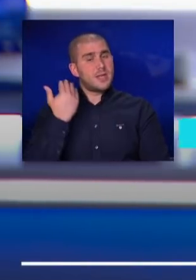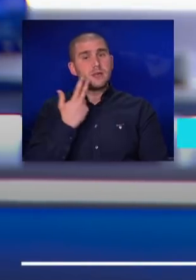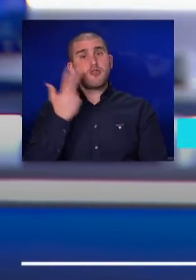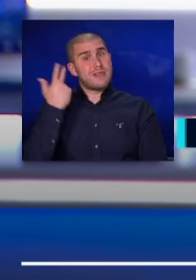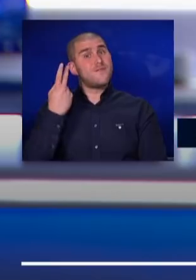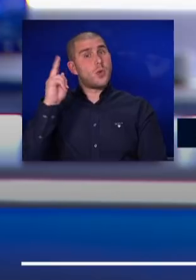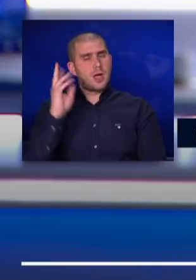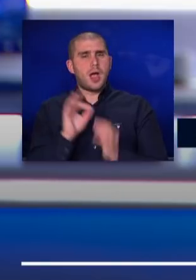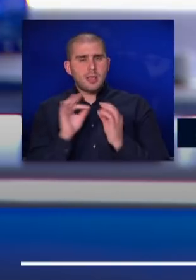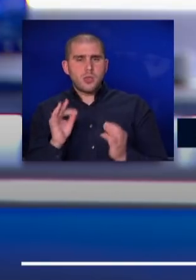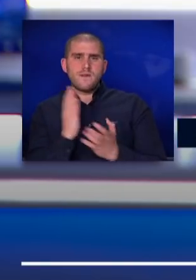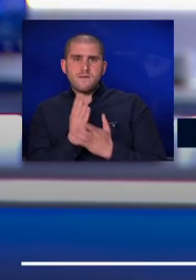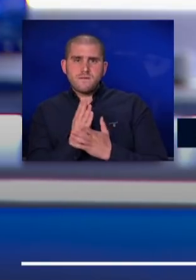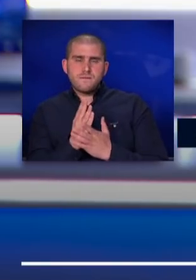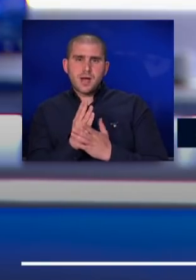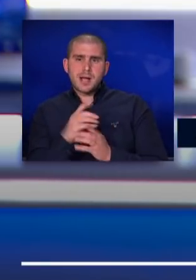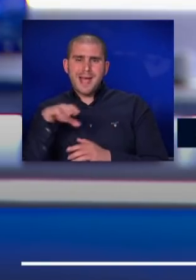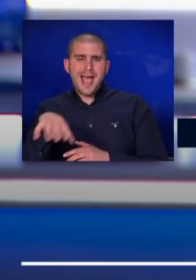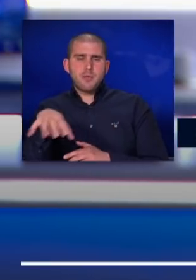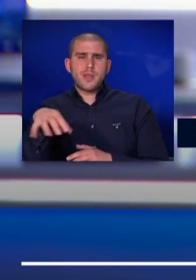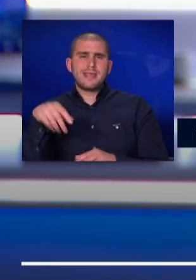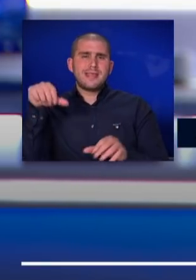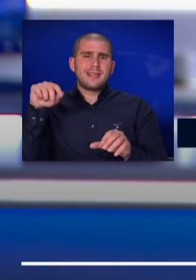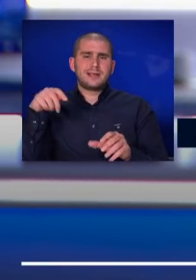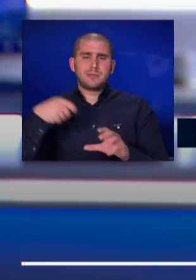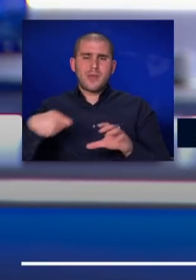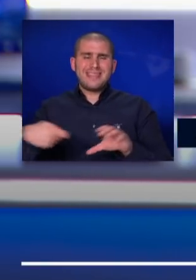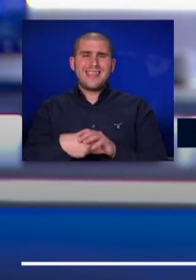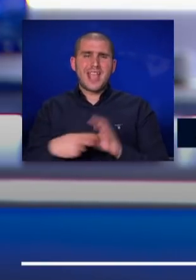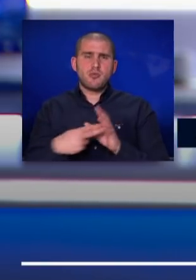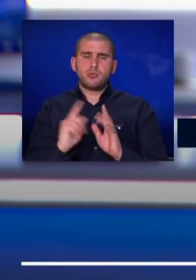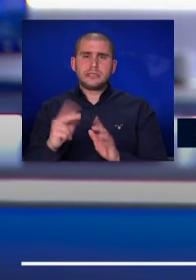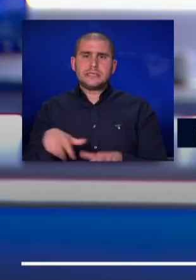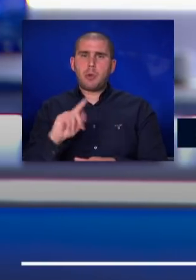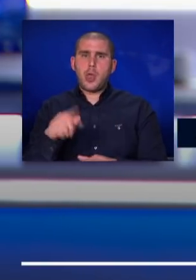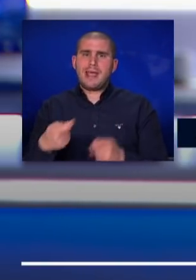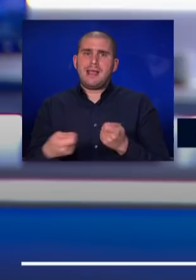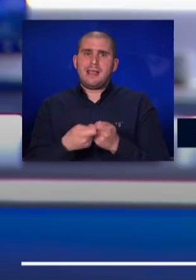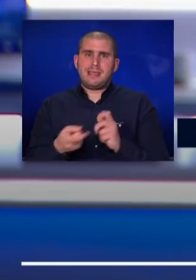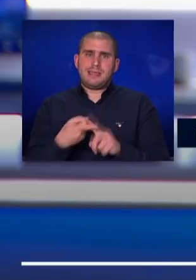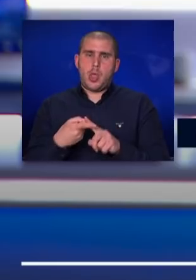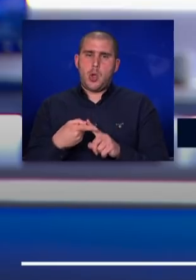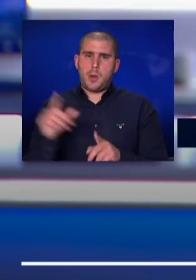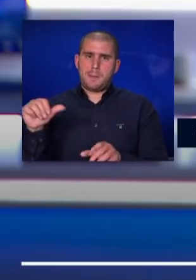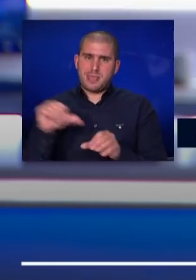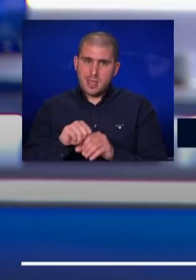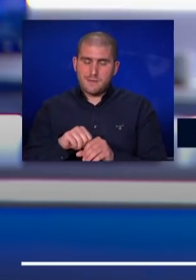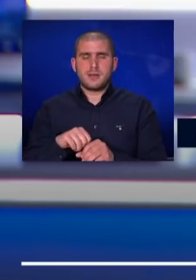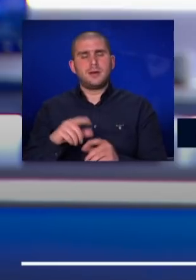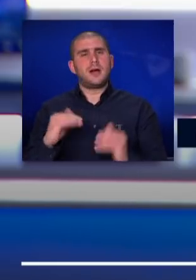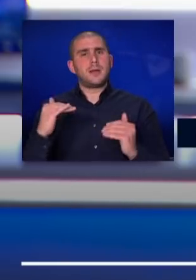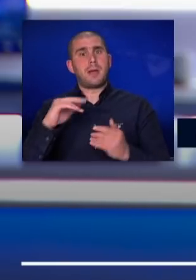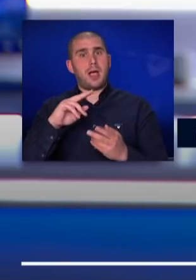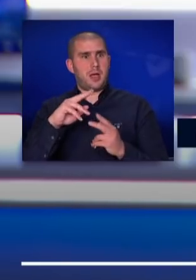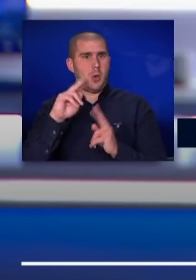שנים, התחלנו להציב עמדות תהינה חשמליות, כדי שהציבור לא יהיה תלוי כל כך בנפט. זה ברמה של מדינה, זאת אומרת, של כל העולם, זה גם הפחית